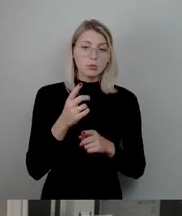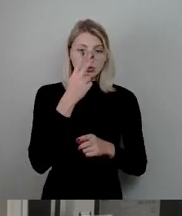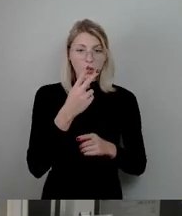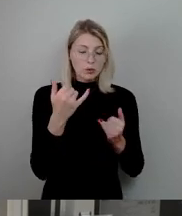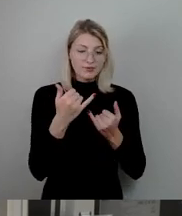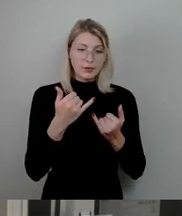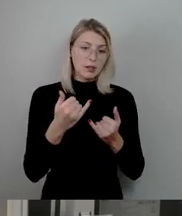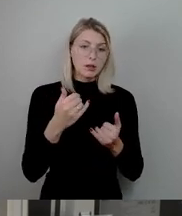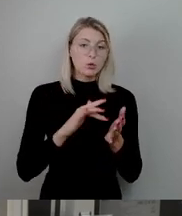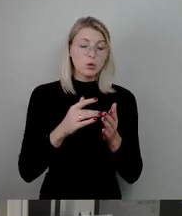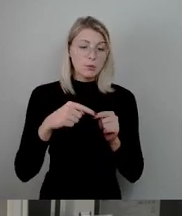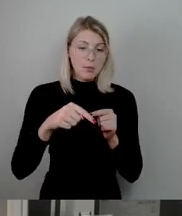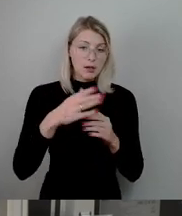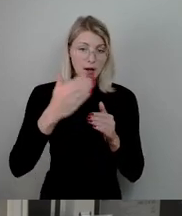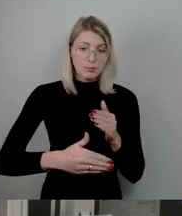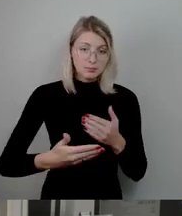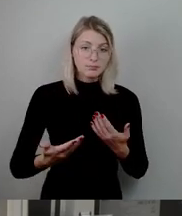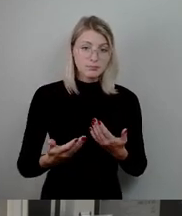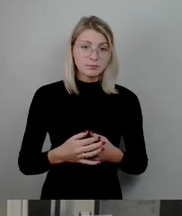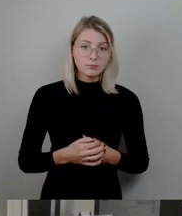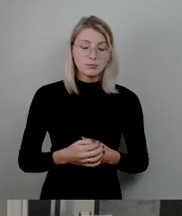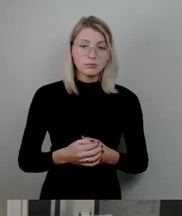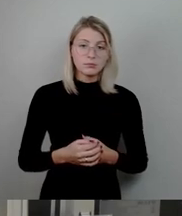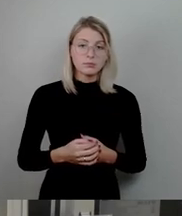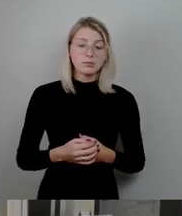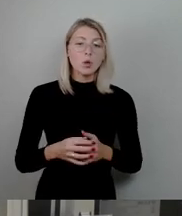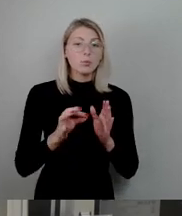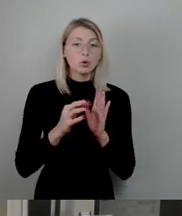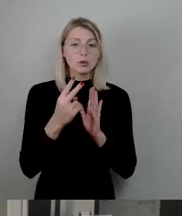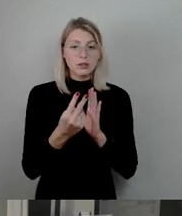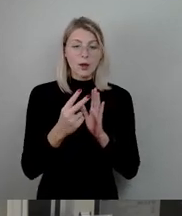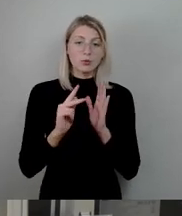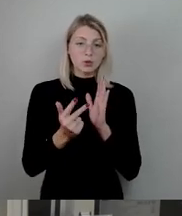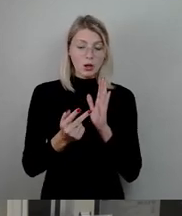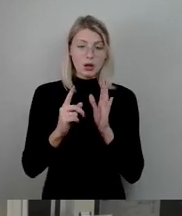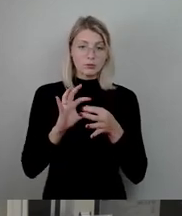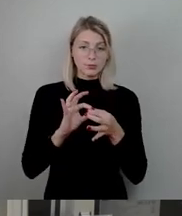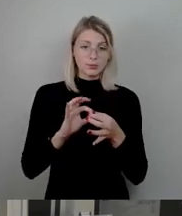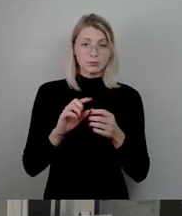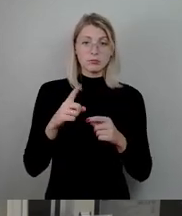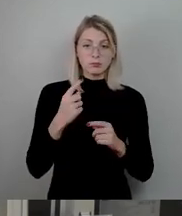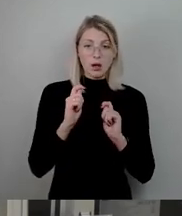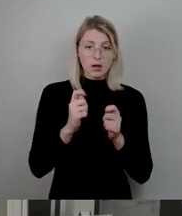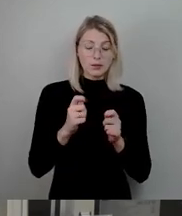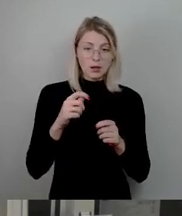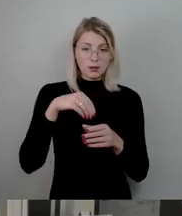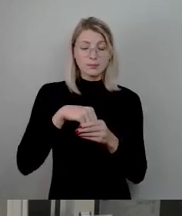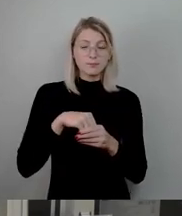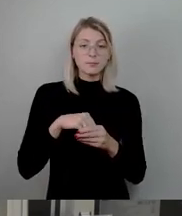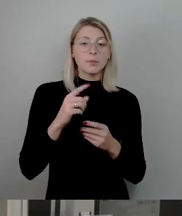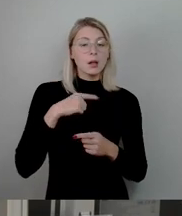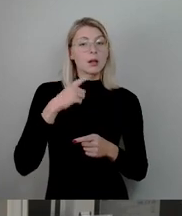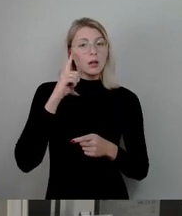Und vielleicht nochmal, was auch sozusagen Punkt zwei und drei betreffen würde unseres Antrages. Ich glaube, wir müssen in Deutschland noch viel mehr auch zum